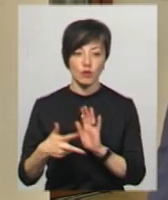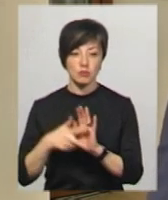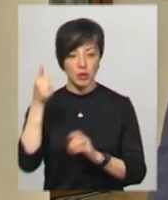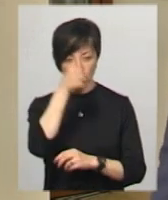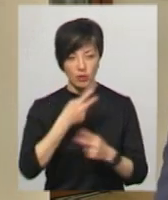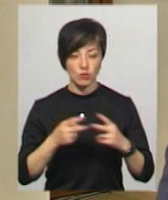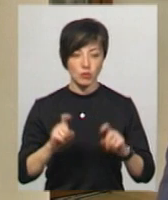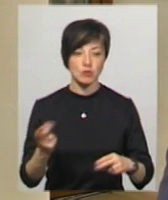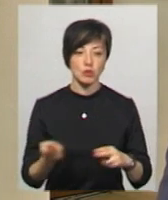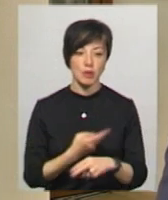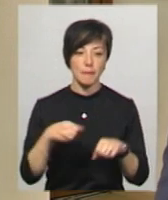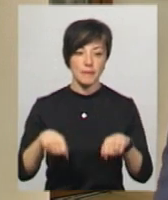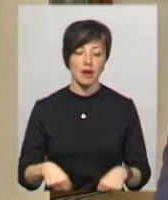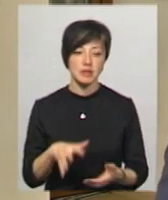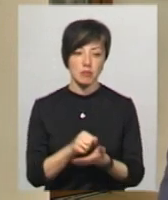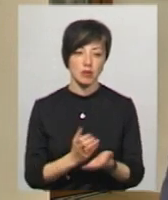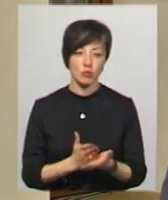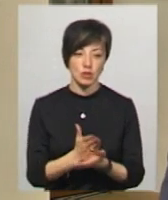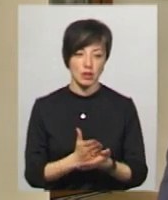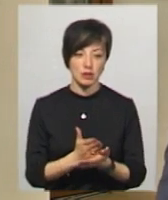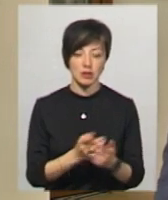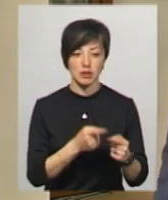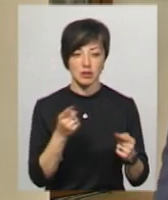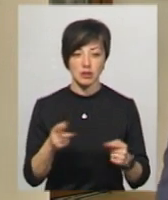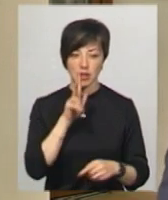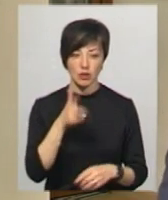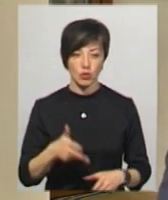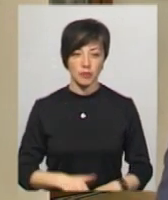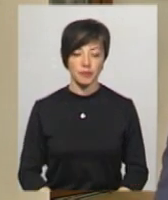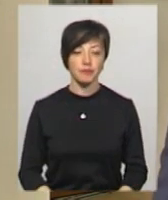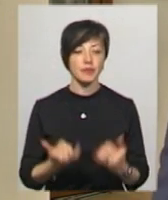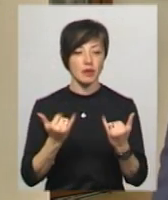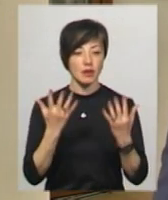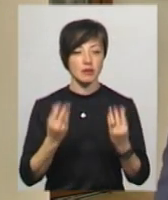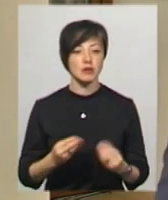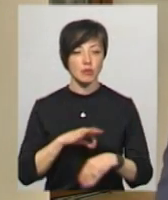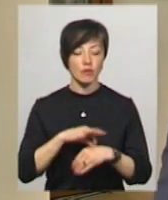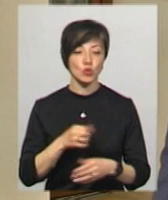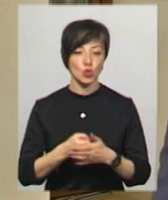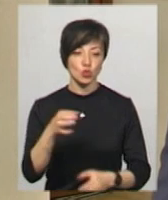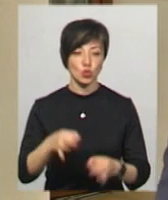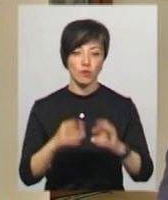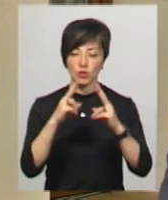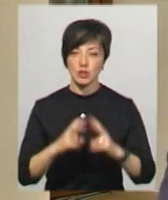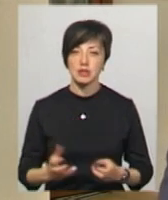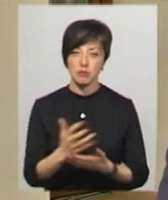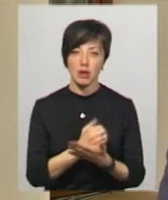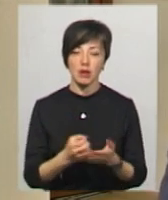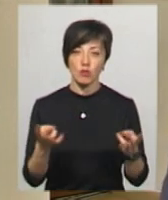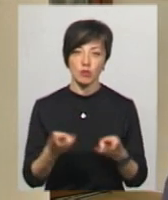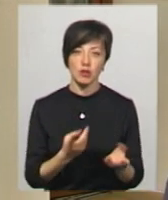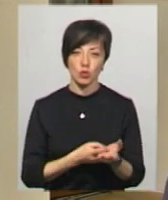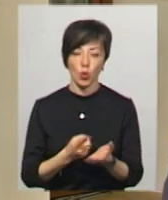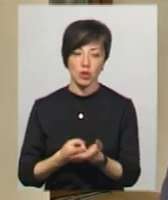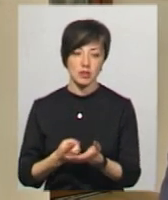позбавлення волі з позбавленням права обіймати певної посади на 3 роки. На даний час проводиться досудове розслідування, збираються необхідні